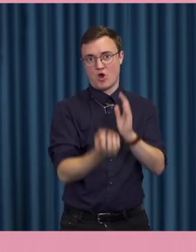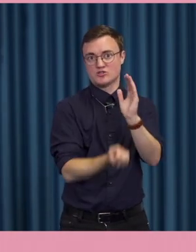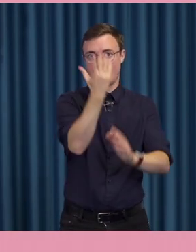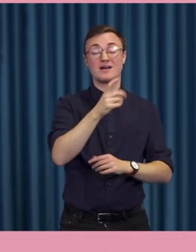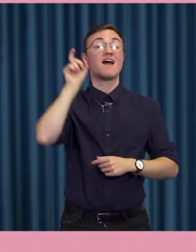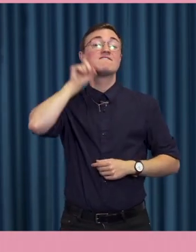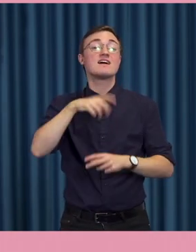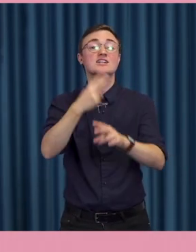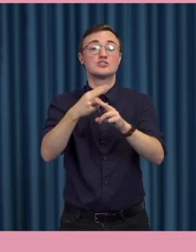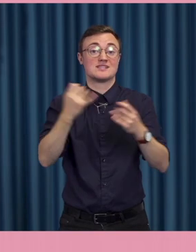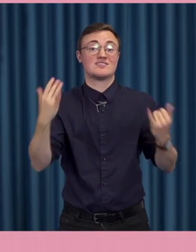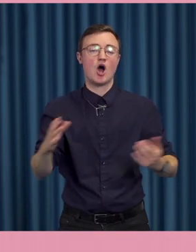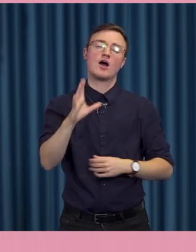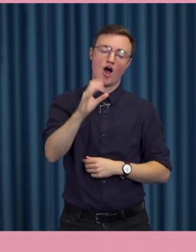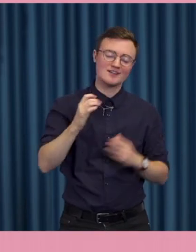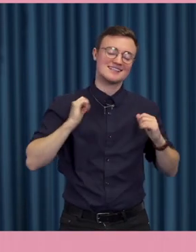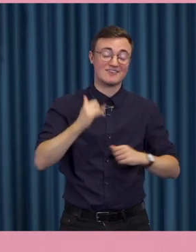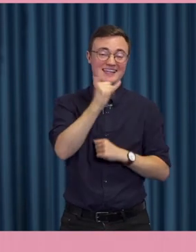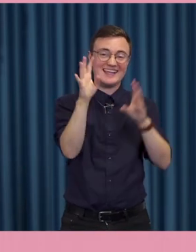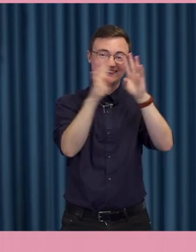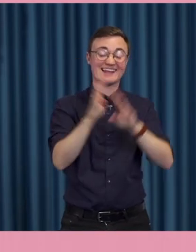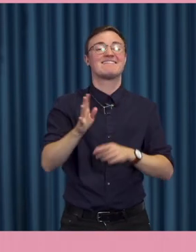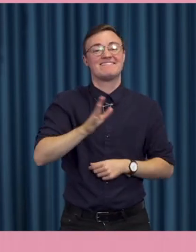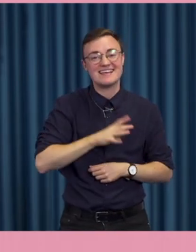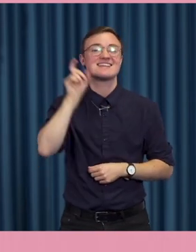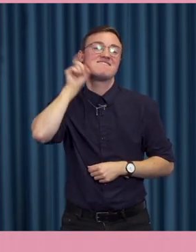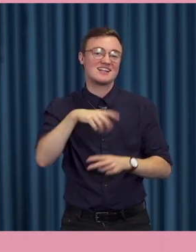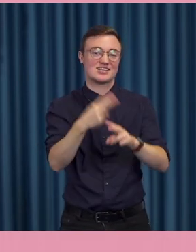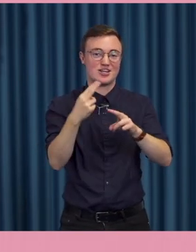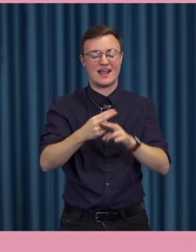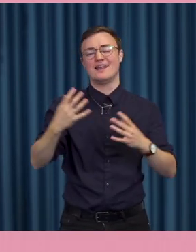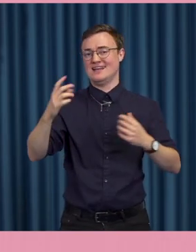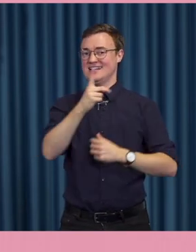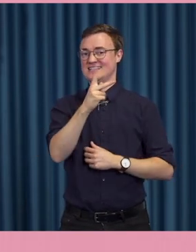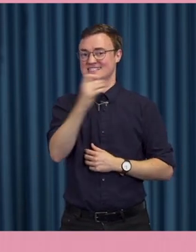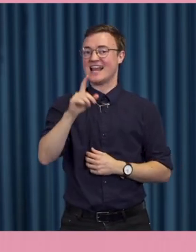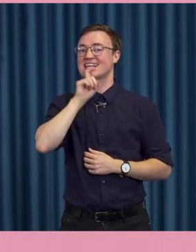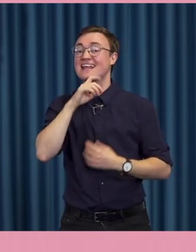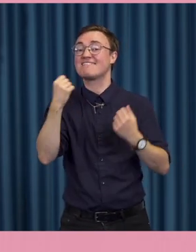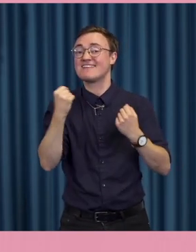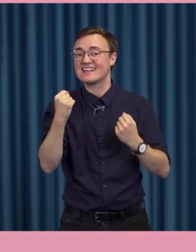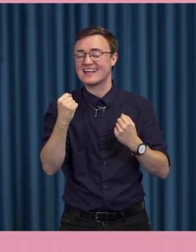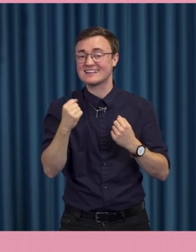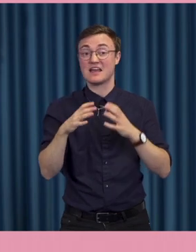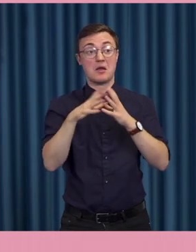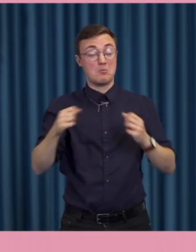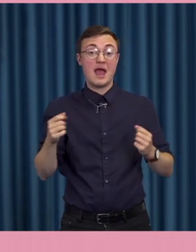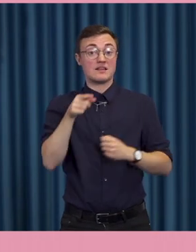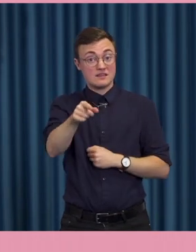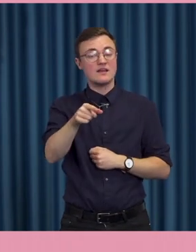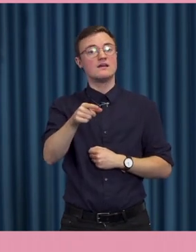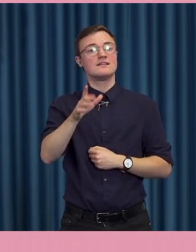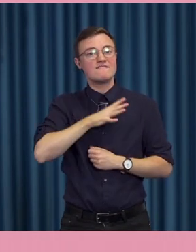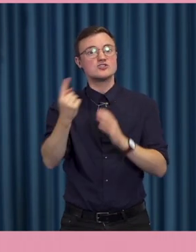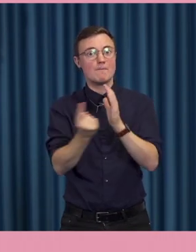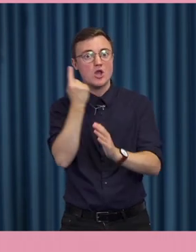news idag, ja det finns falska nyheter online. Det vet vi om och källkritik är viktigt. Men vi ser kanske mer att man använder möjligheternas fönster.